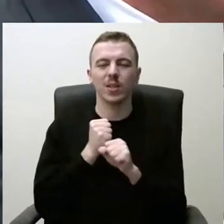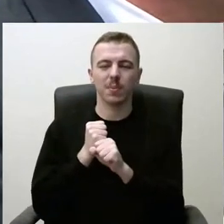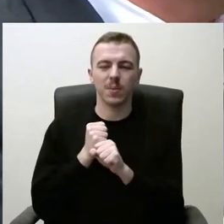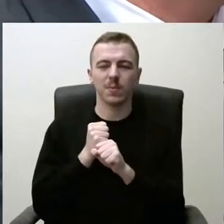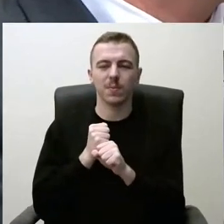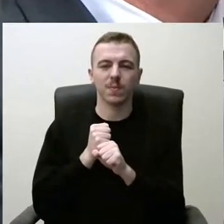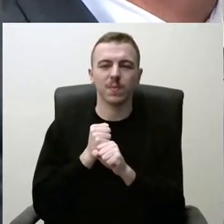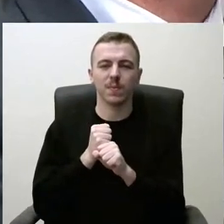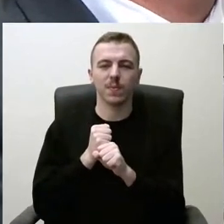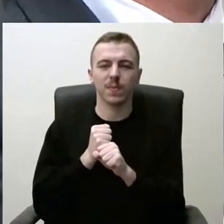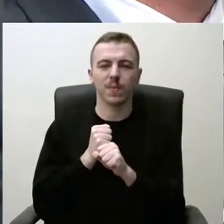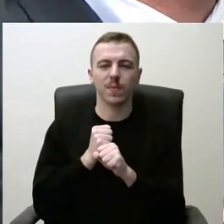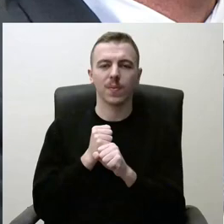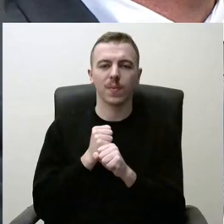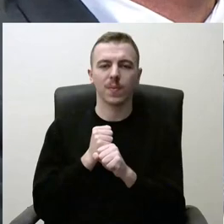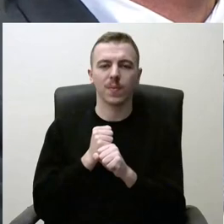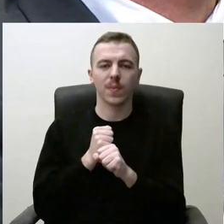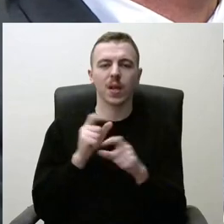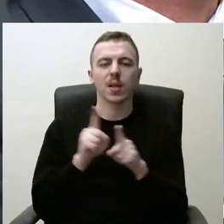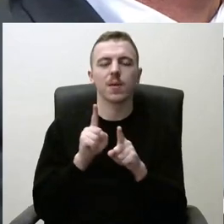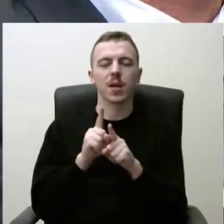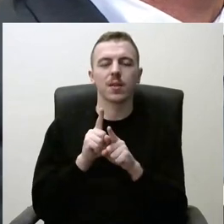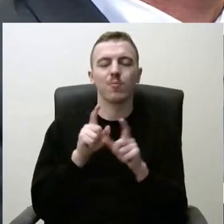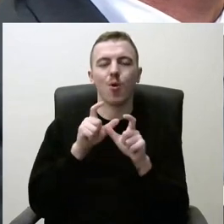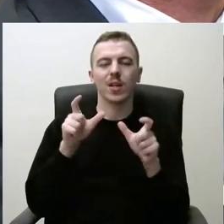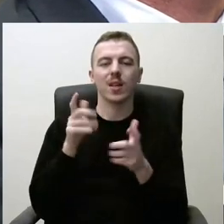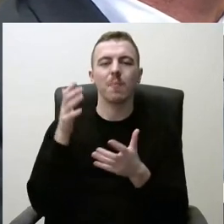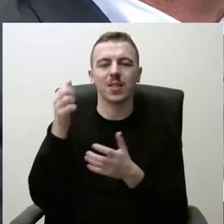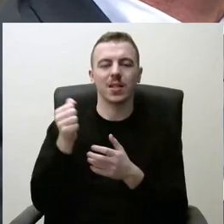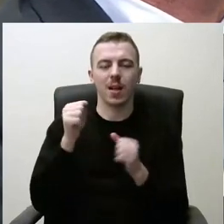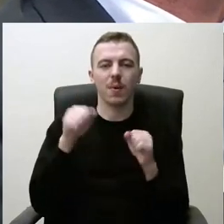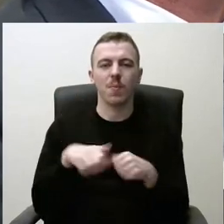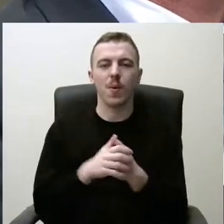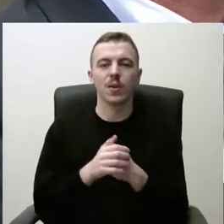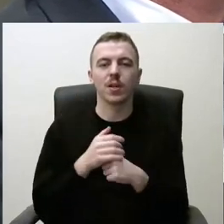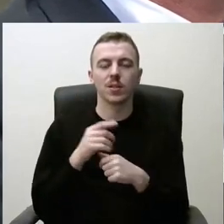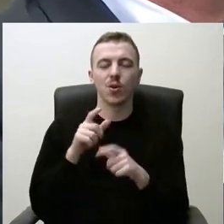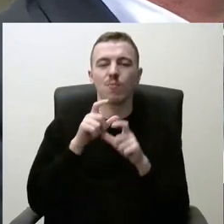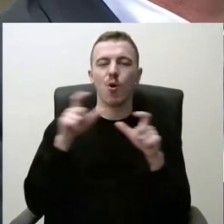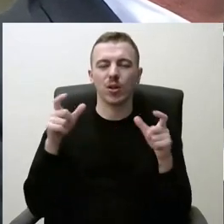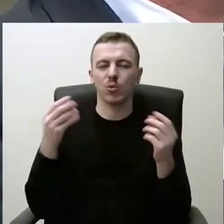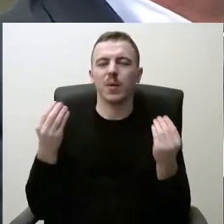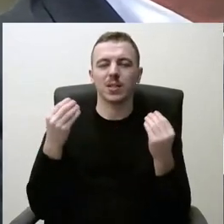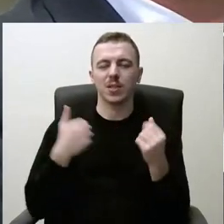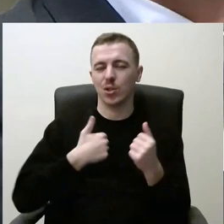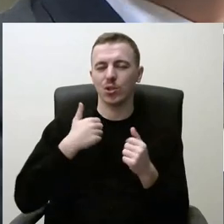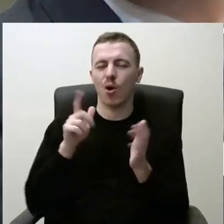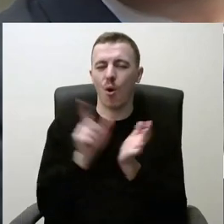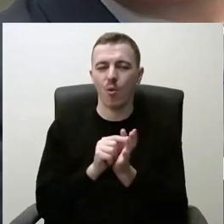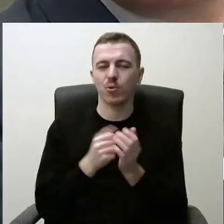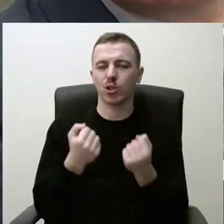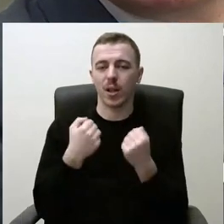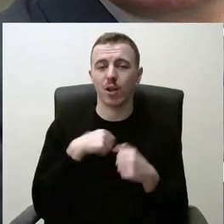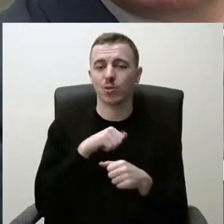pasiekiama mokykla, nes mokyklų prestižą Kauno rajone turim išlaikyti. Esu pati